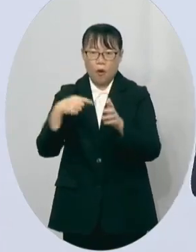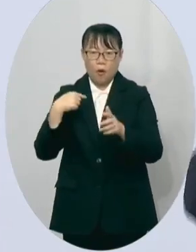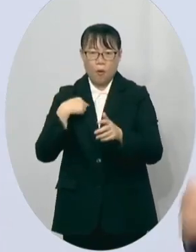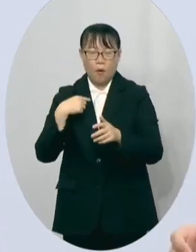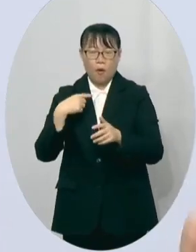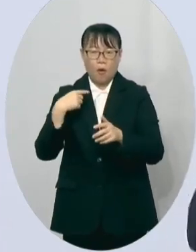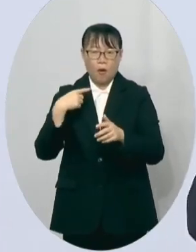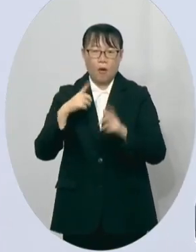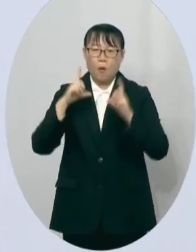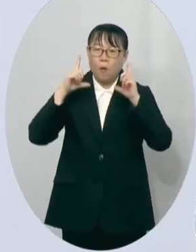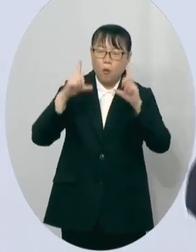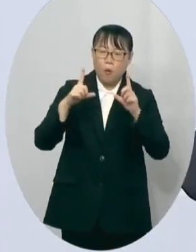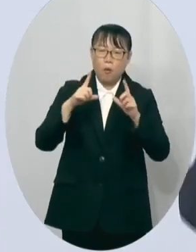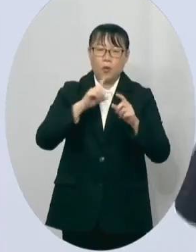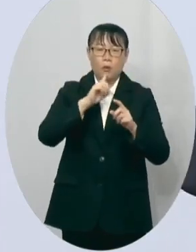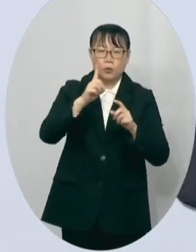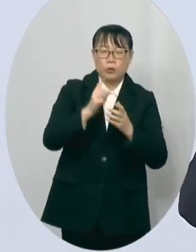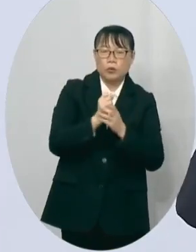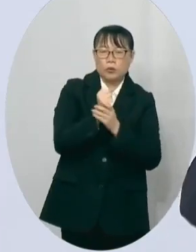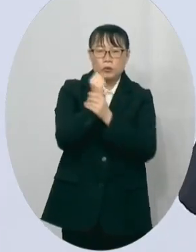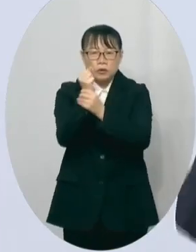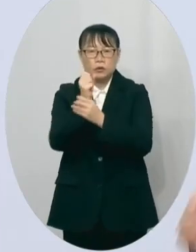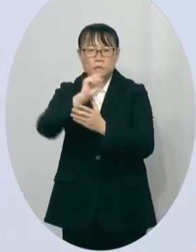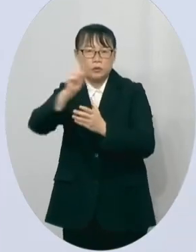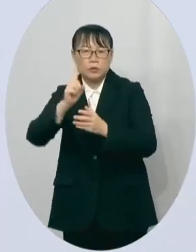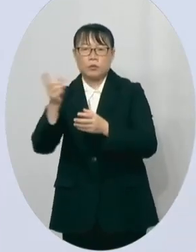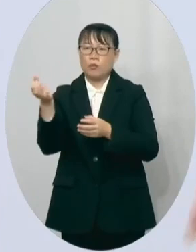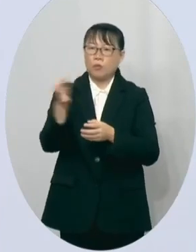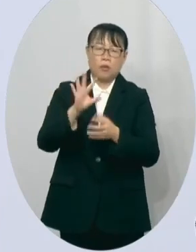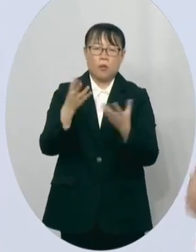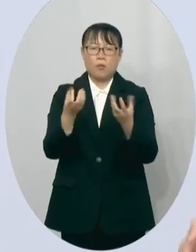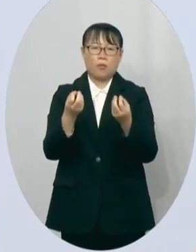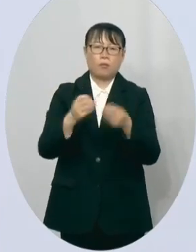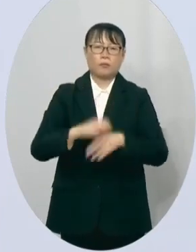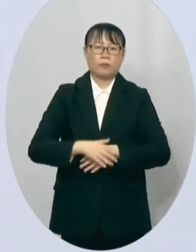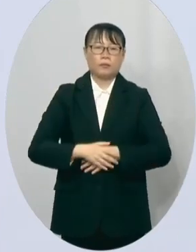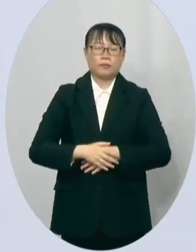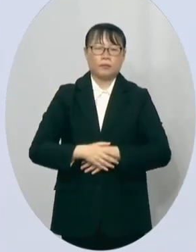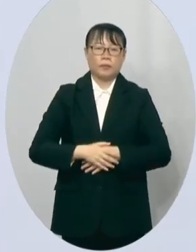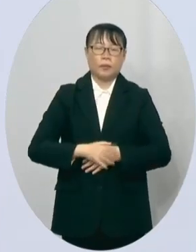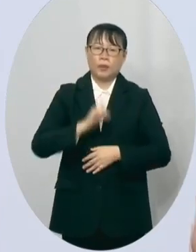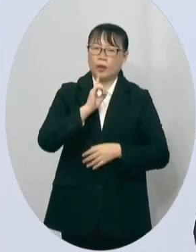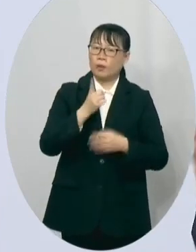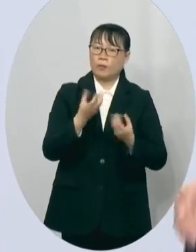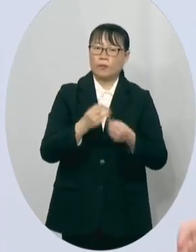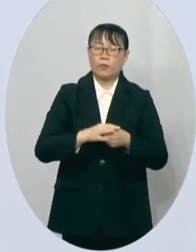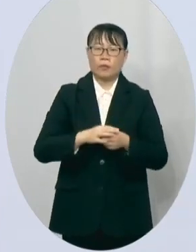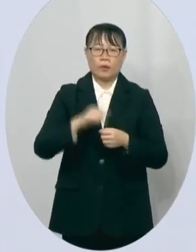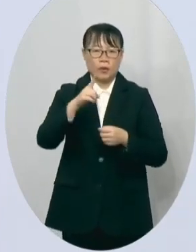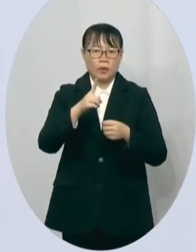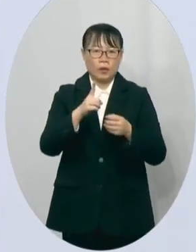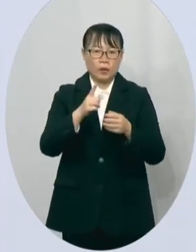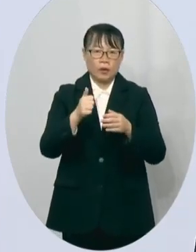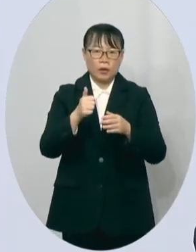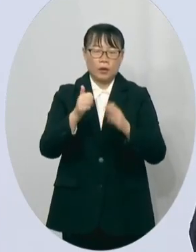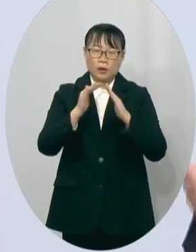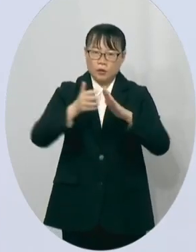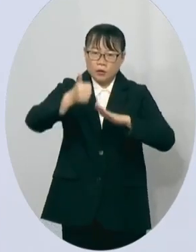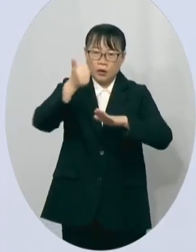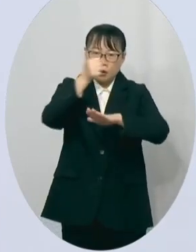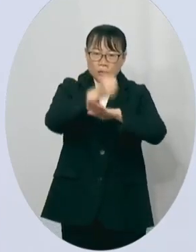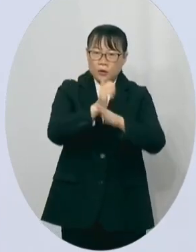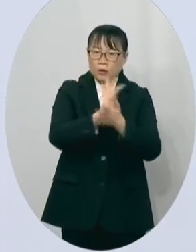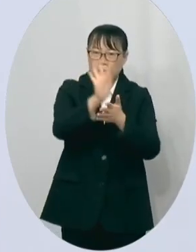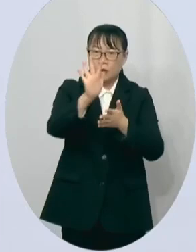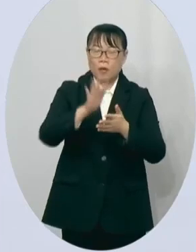他讲过一句话停我们哪怕一滴滴就好他从来也没有说过话好 他当了市长之后哇 这个